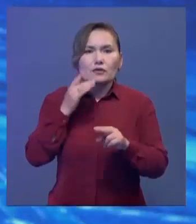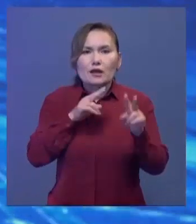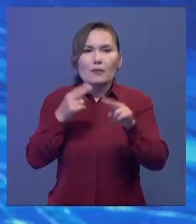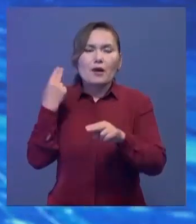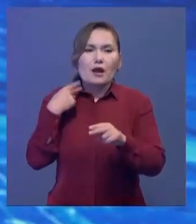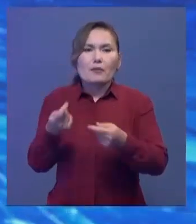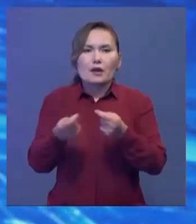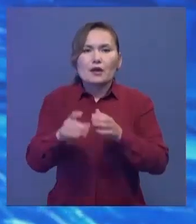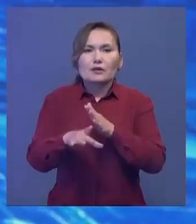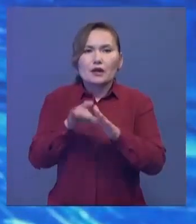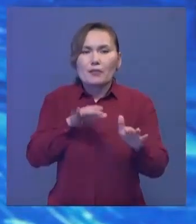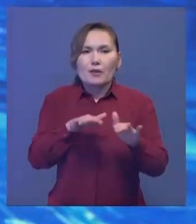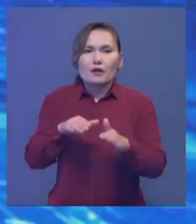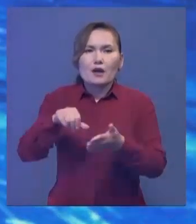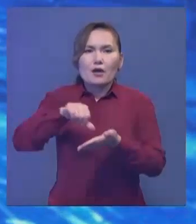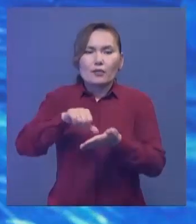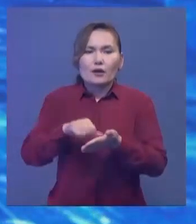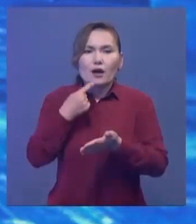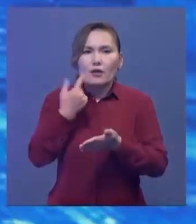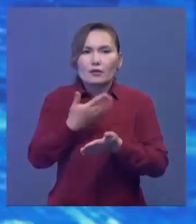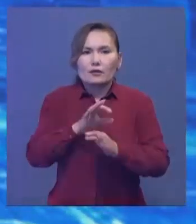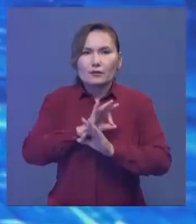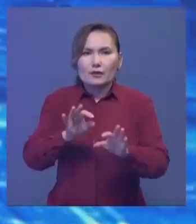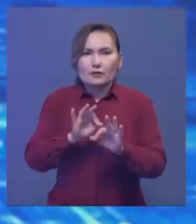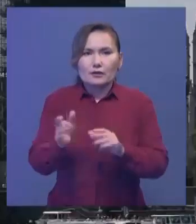Англия әкімдерінің сайлау процесі туралы баяндап бермек.